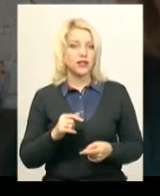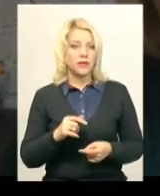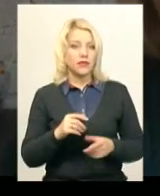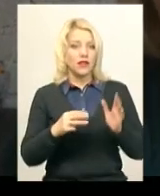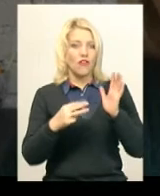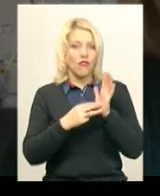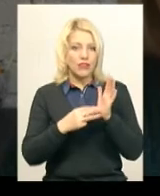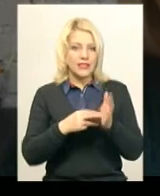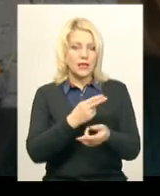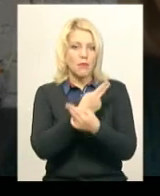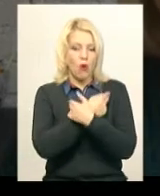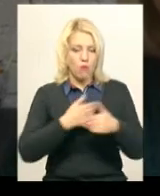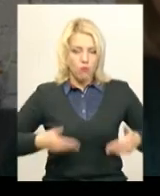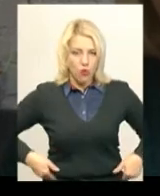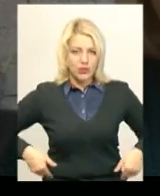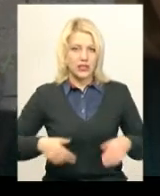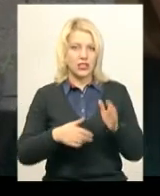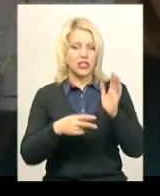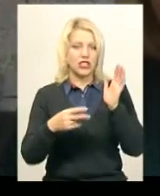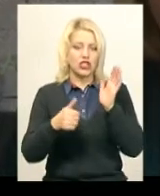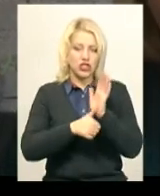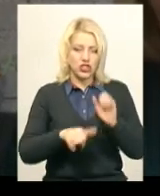8 бодіків, 6 штанішок,